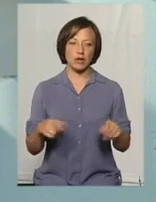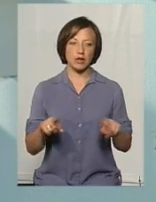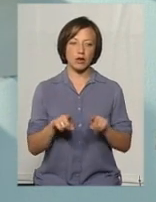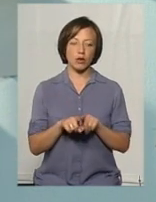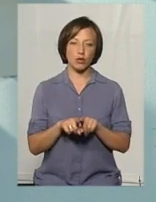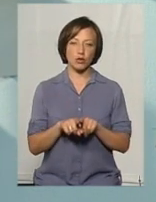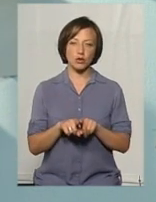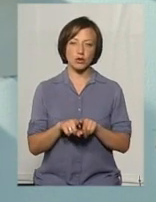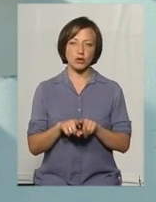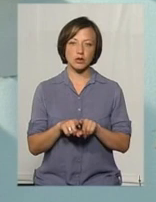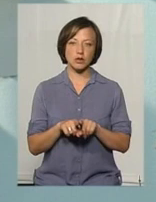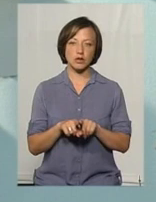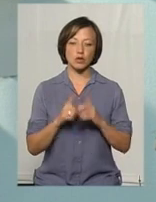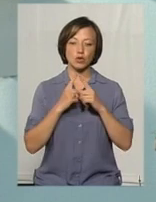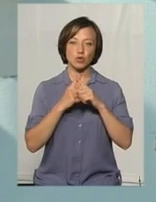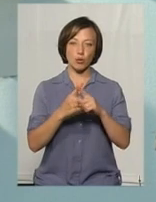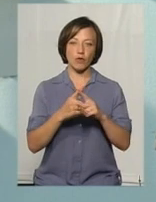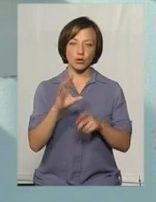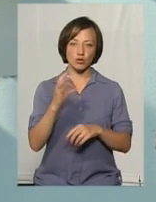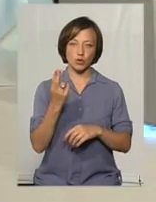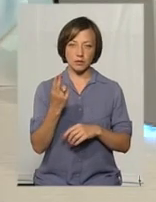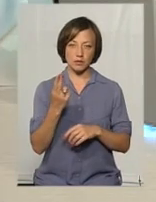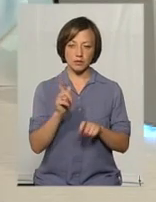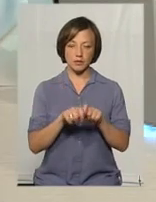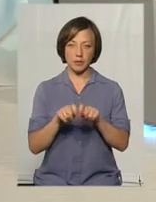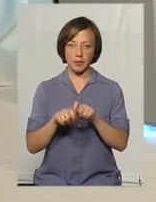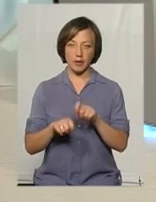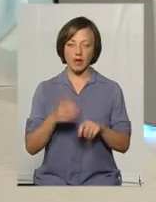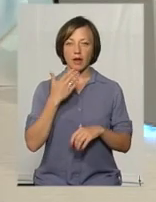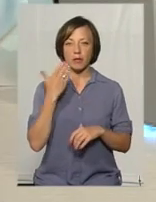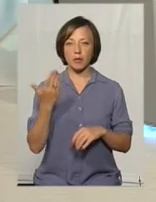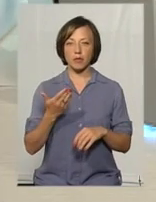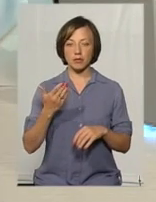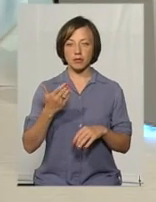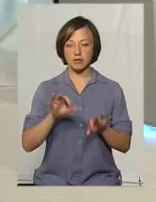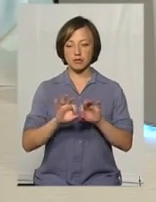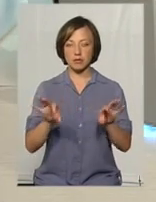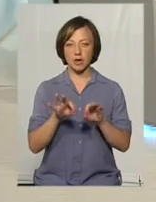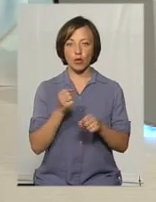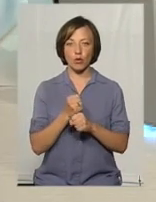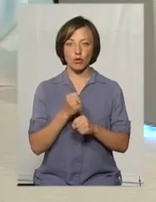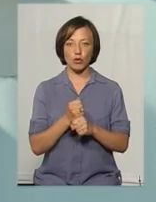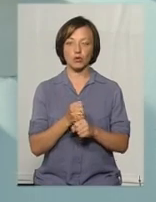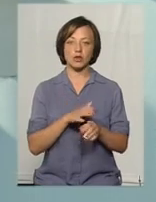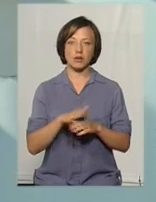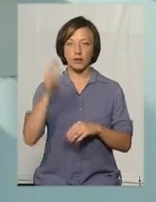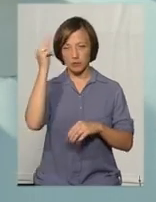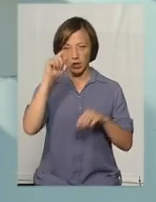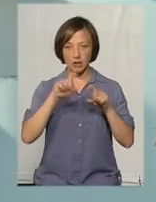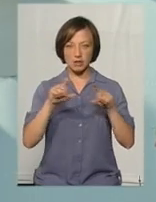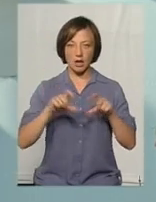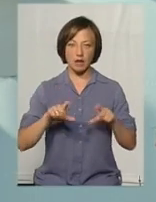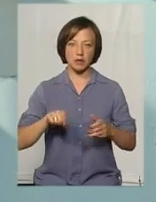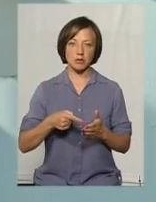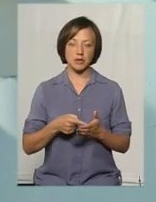беруть під соціальний супровід. Лекційну присвітницьку роботу здійснюють в навчальних закладах нашого міста.